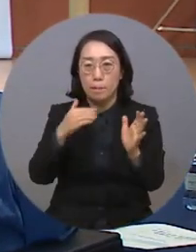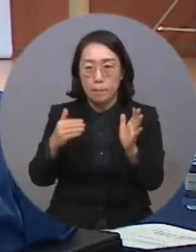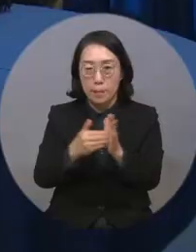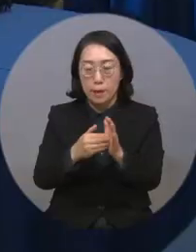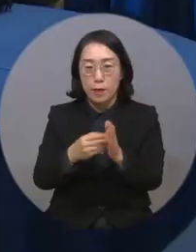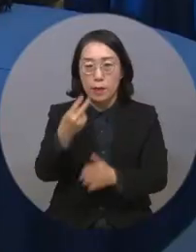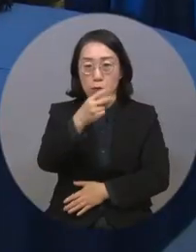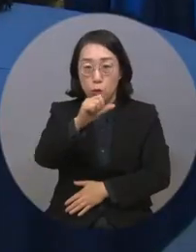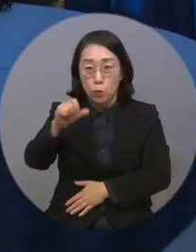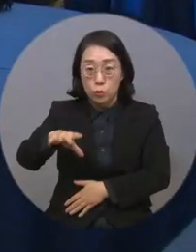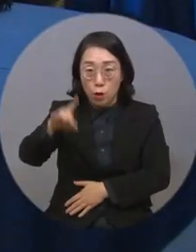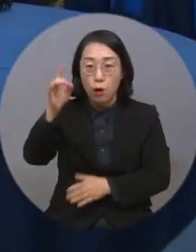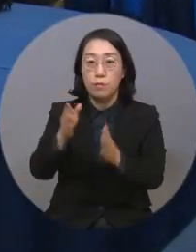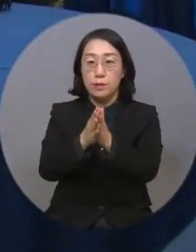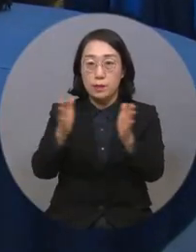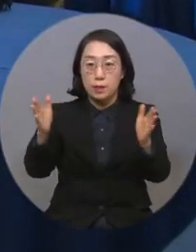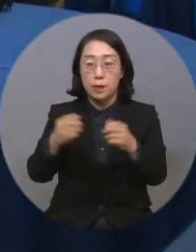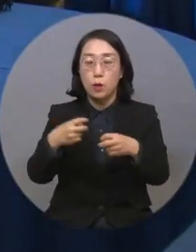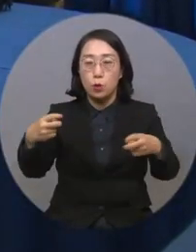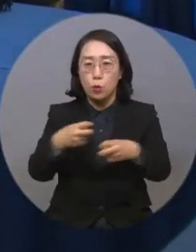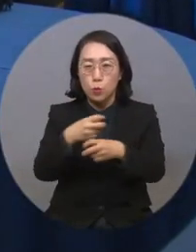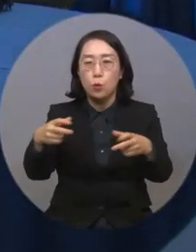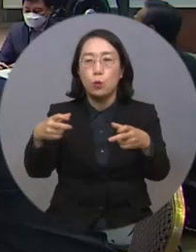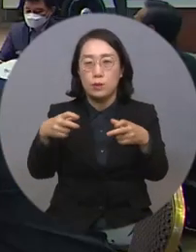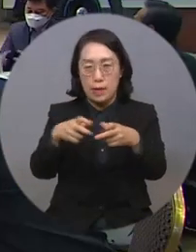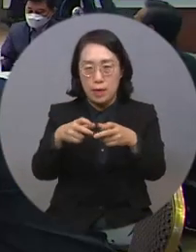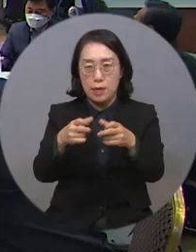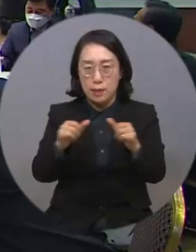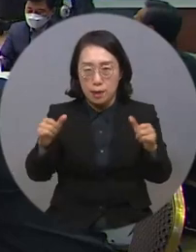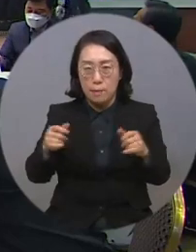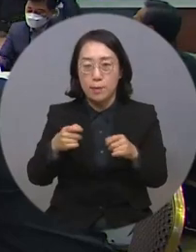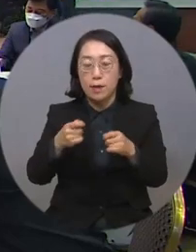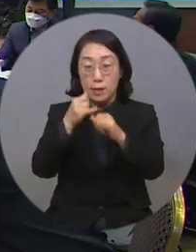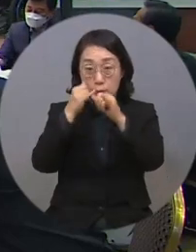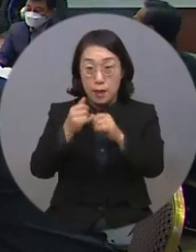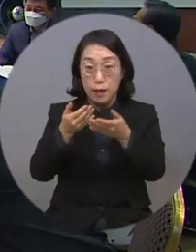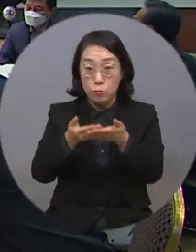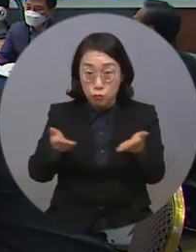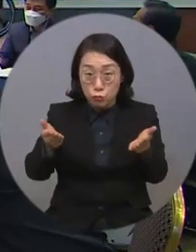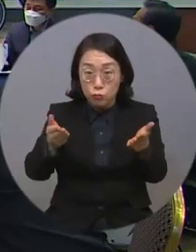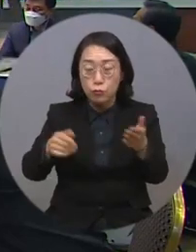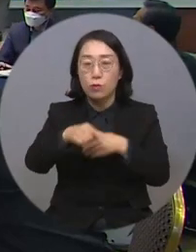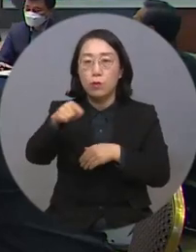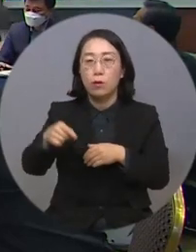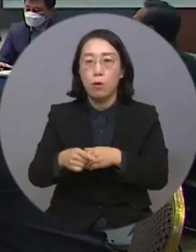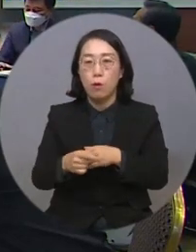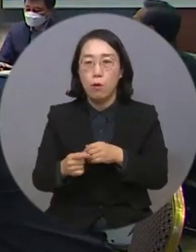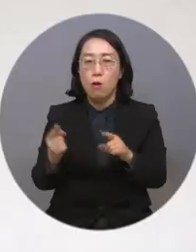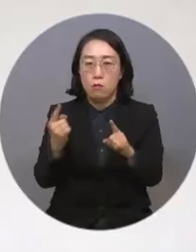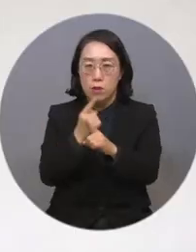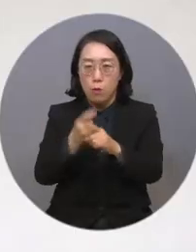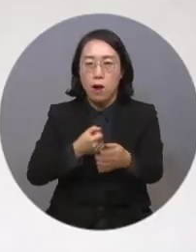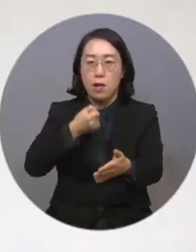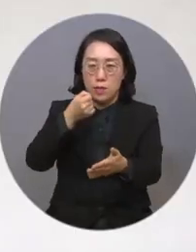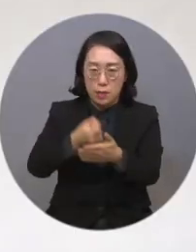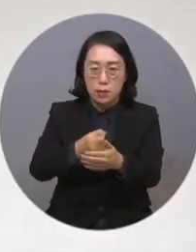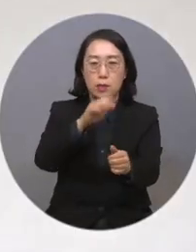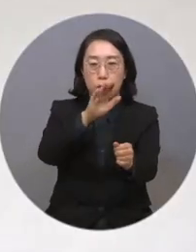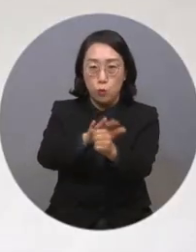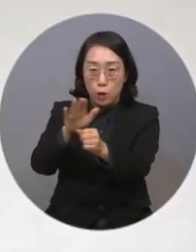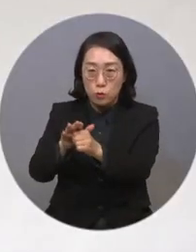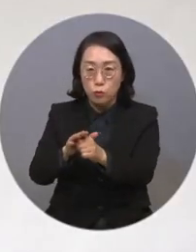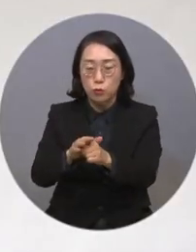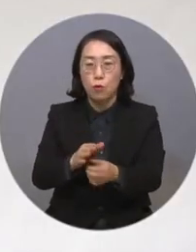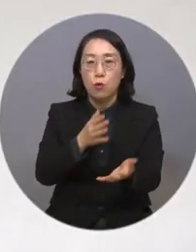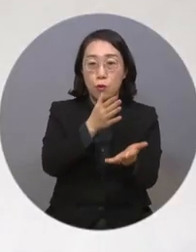2005년 시작된 교통사고장애인 재활상 시상식은 교통장애인들의 재활의지를 고취시키고 다양한 분야에서